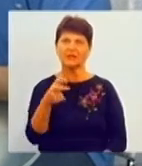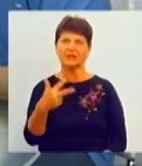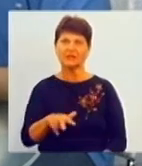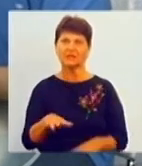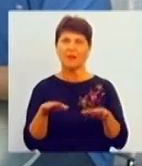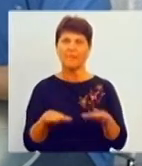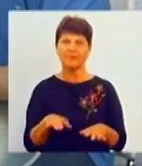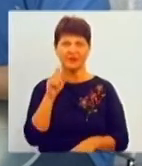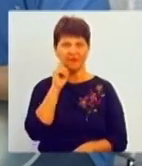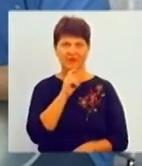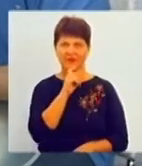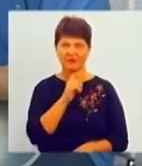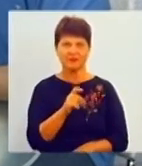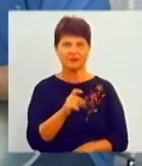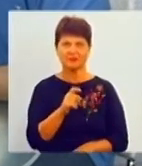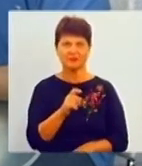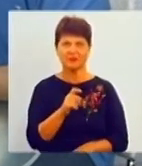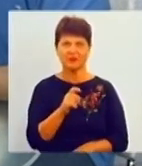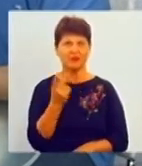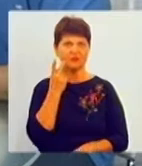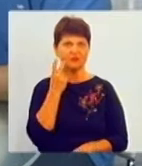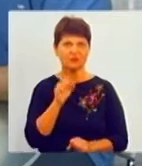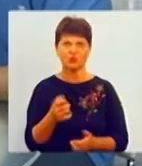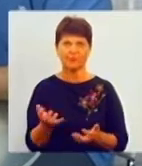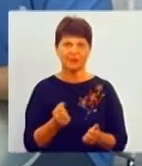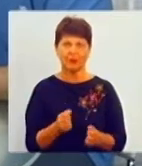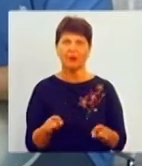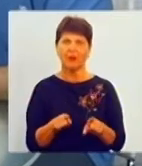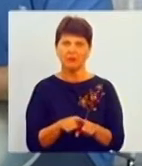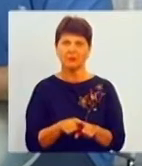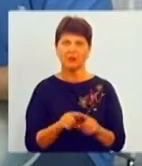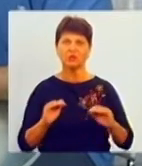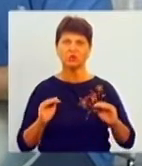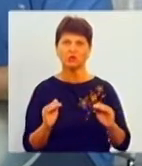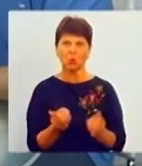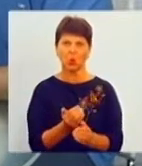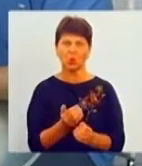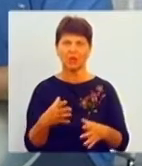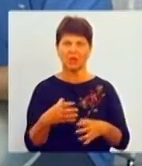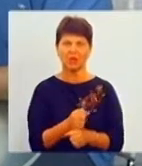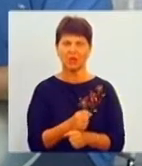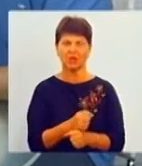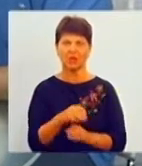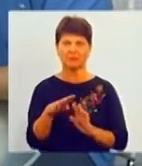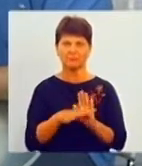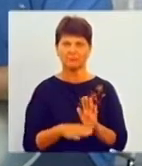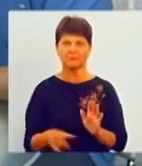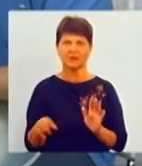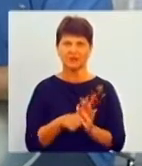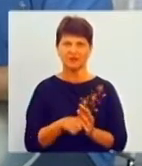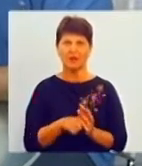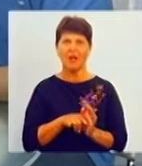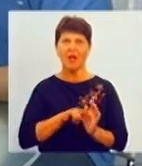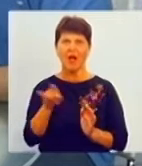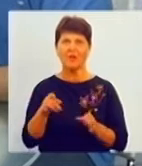які Вінниця, скажімо, не завжди можна приймати, таким чином все-таки скоротили оригінальну програму, а саме з тими авіакомпаніями,